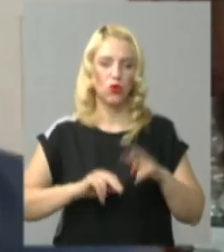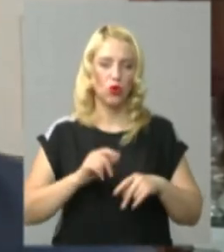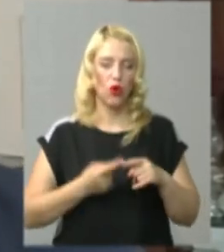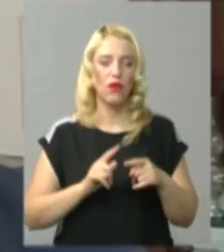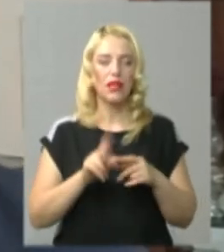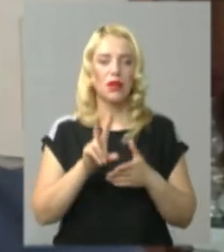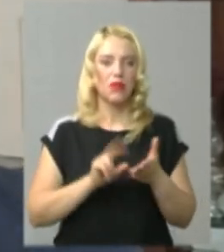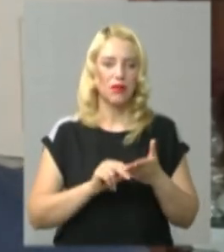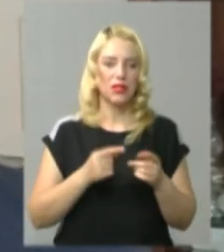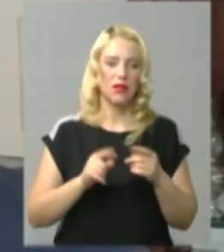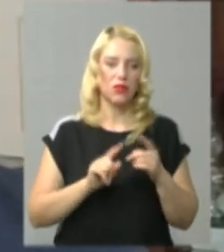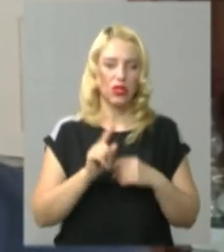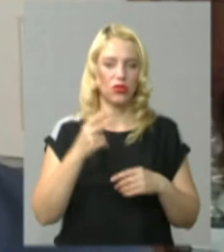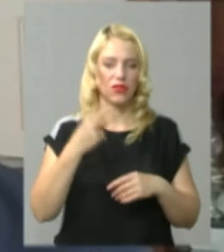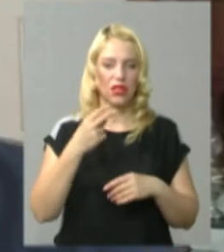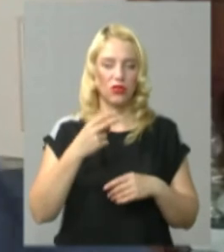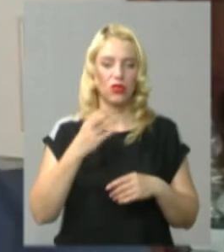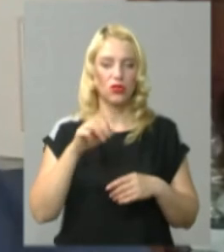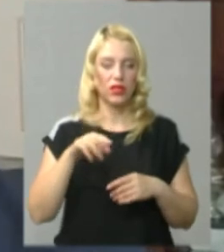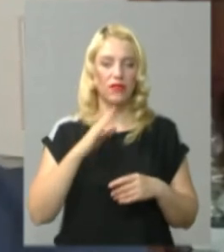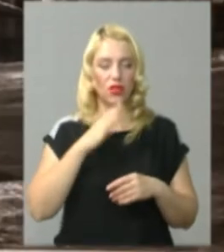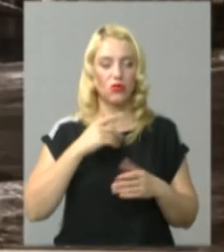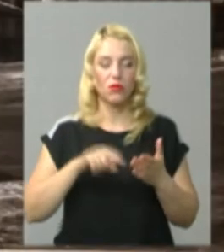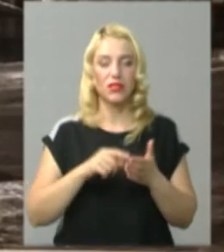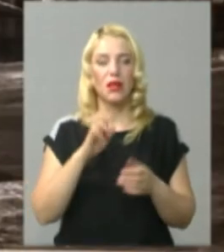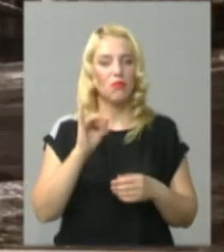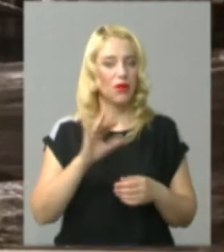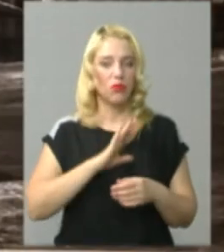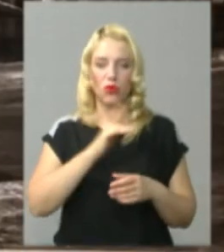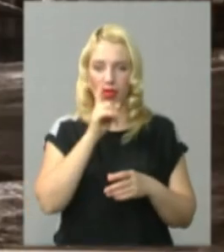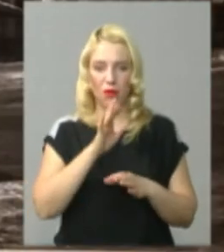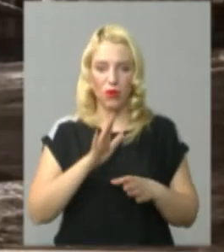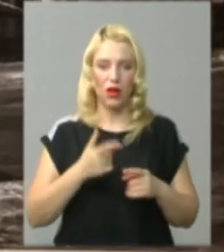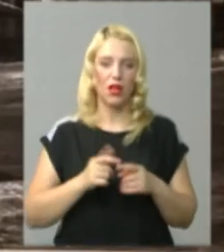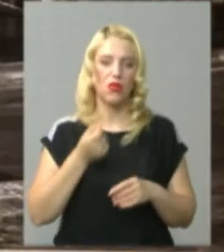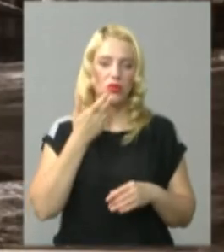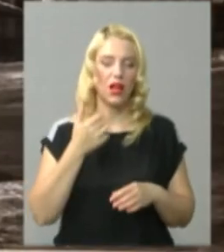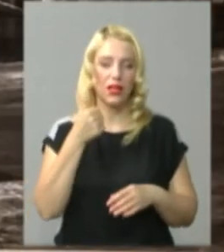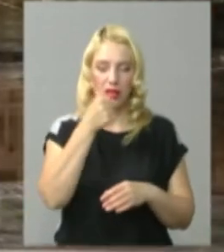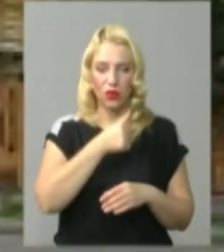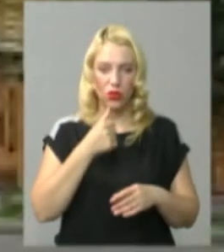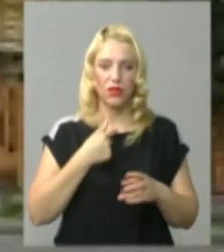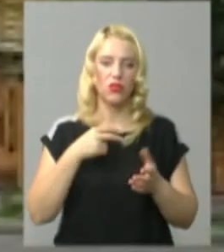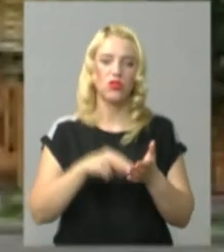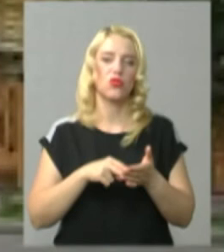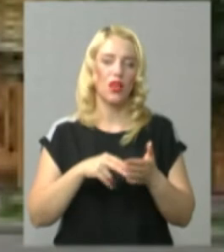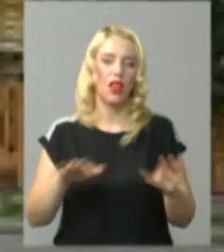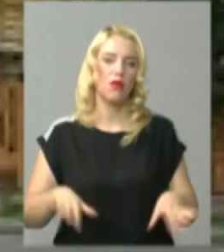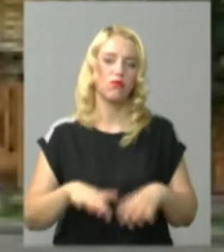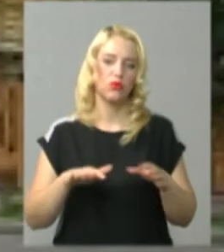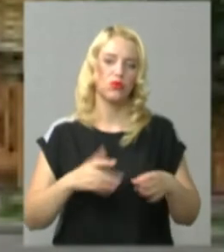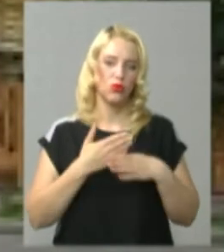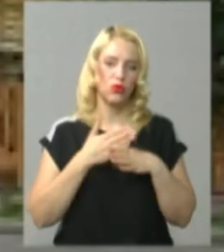-го століття в нашому місті – це було б дуже непогано. Останні кілька десят років споруда стояла пусткою, руйнувалася і пам